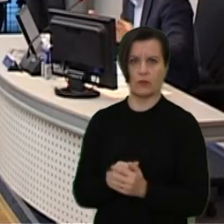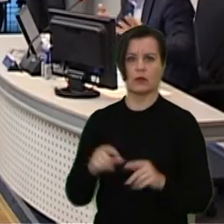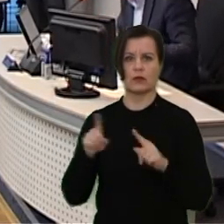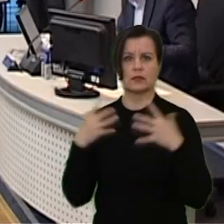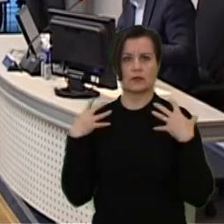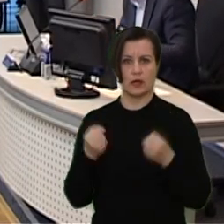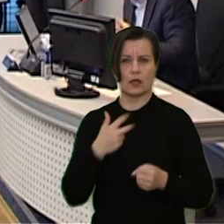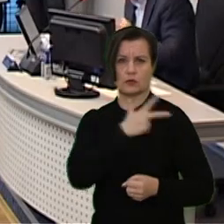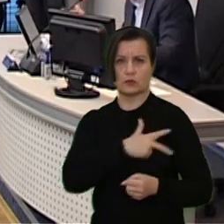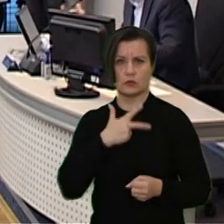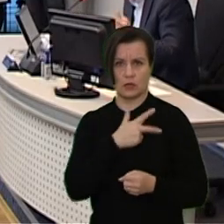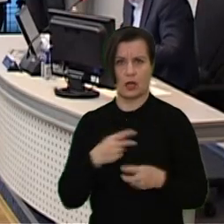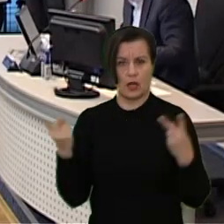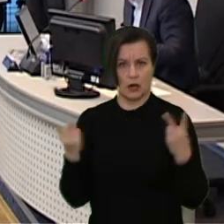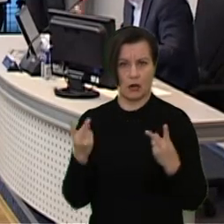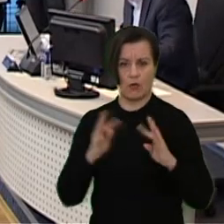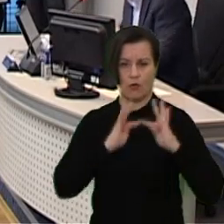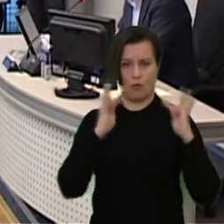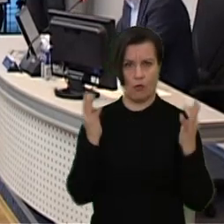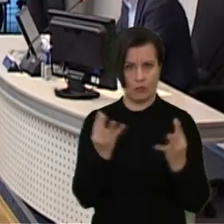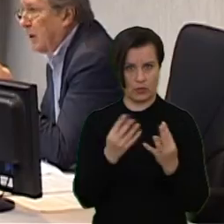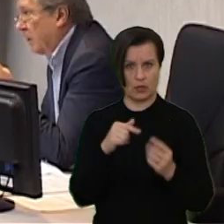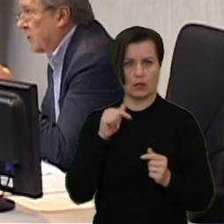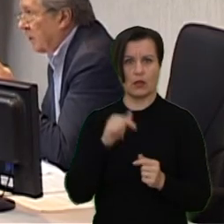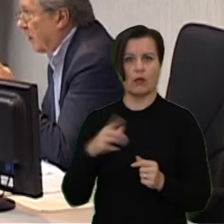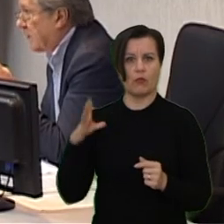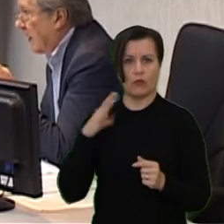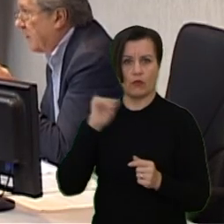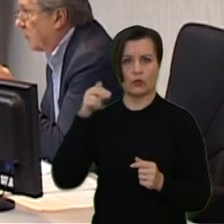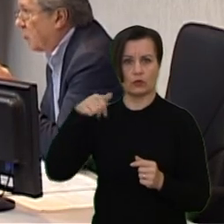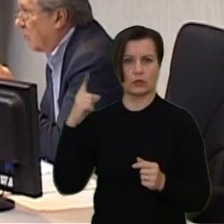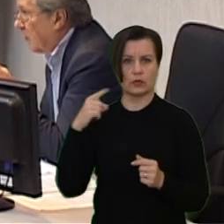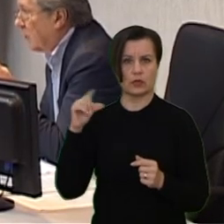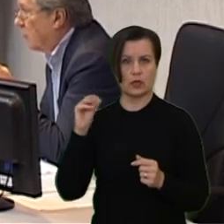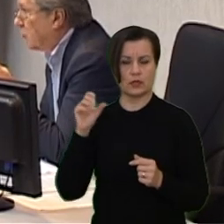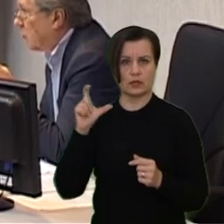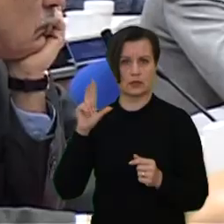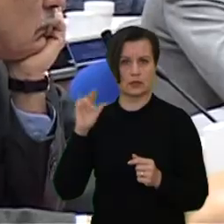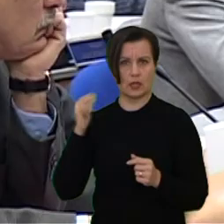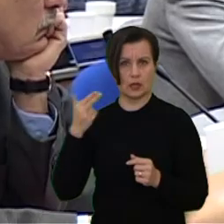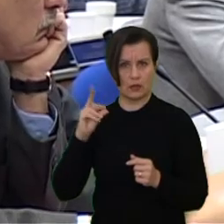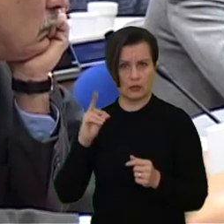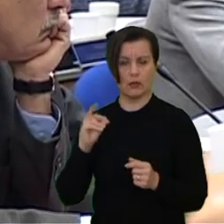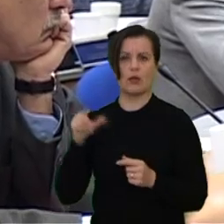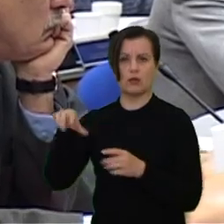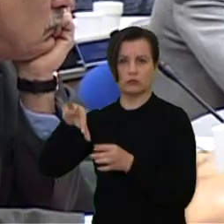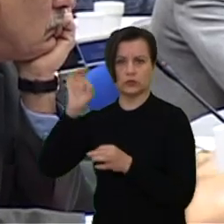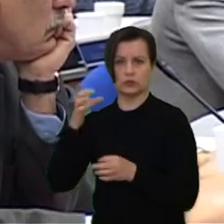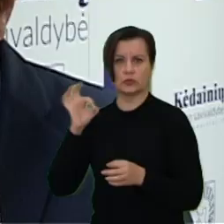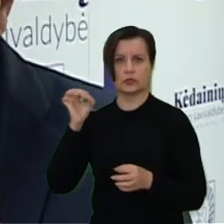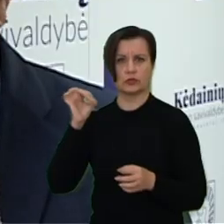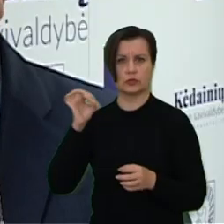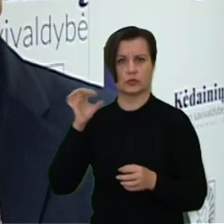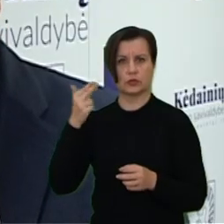Ir sveikatos ir socialinių reikalų komitete, vietoj Juratės Jūdiskienės Vilma